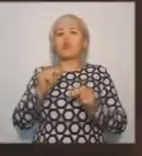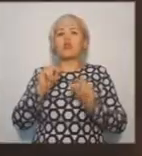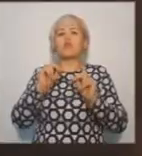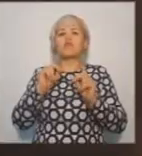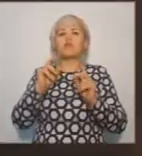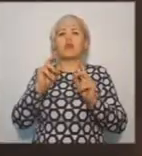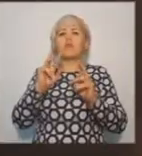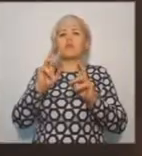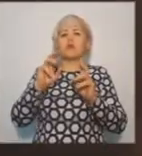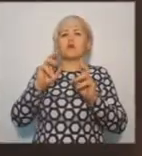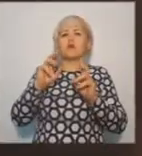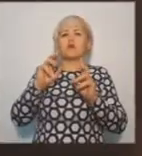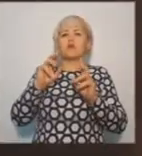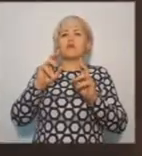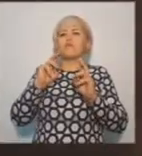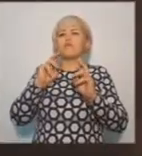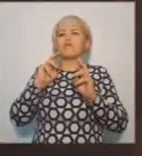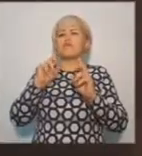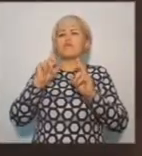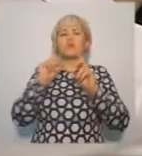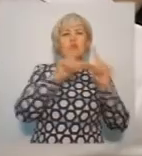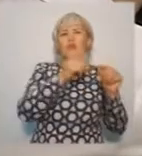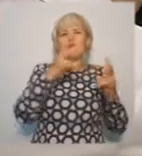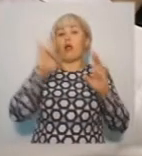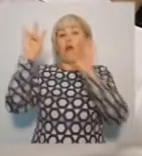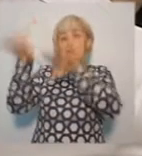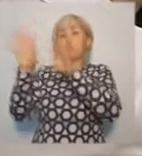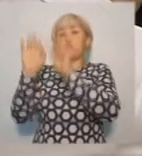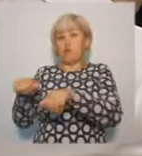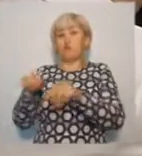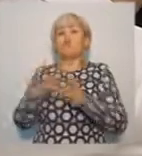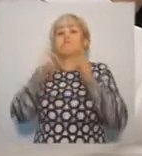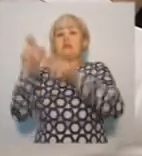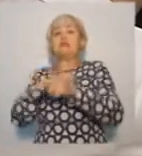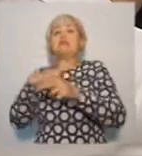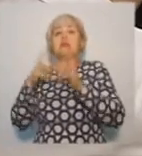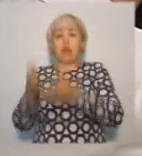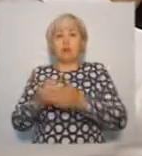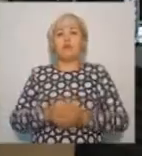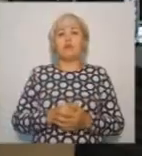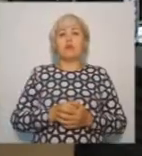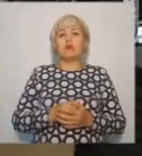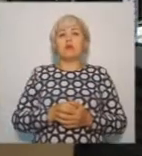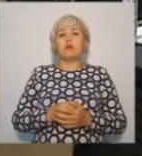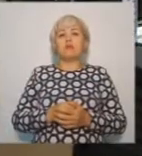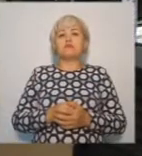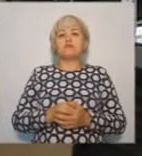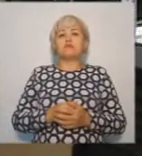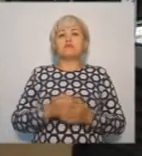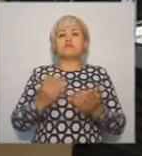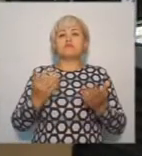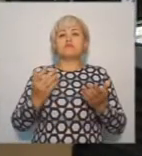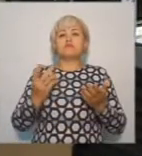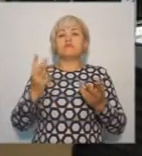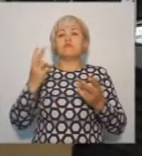лишь при серьезных случаях заболевания, например, для пересадки костного мозга. Развиваются в Югре и другие виды высокотехнологичной помощи,